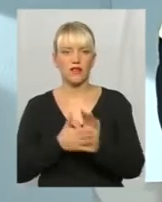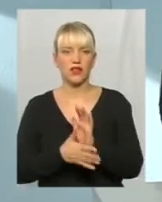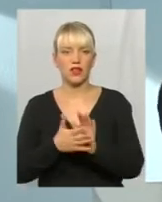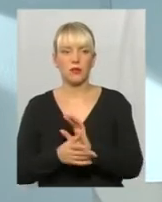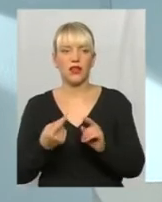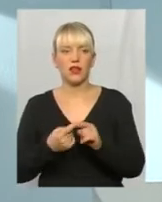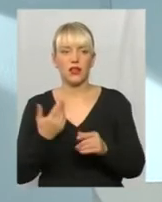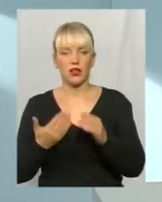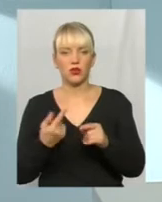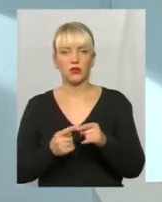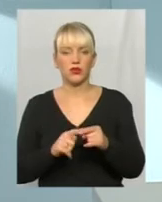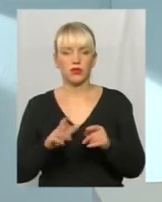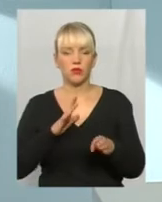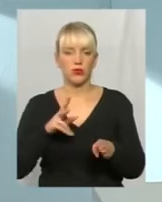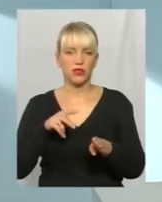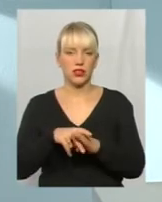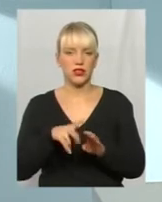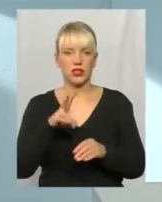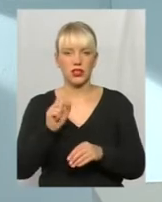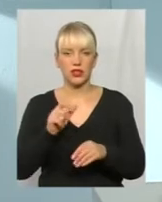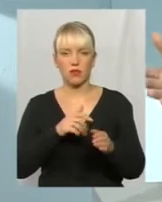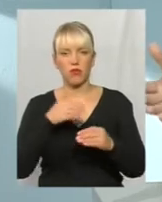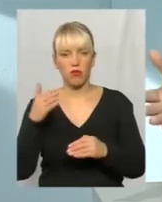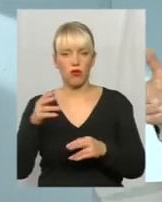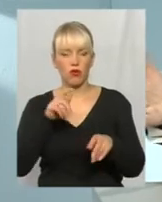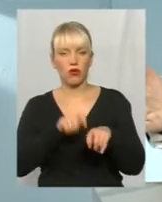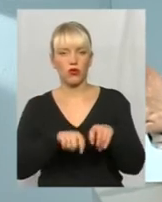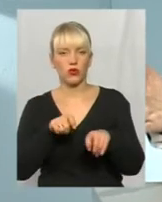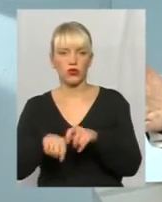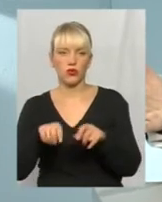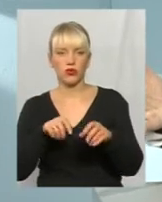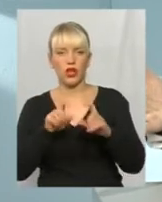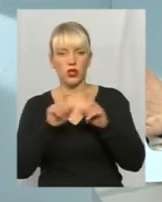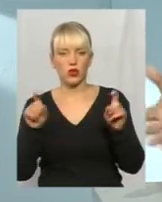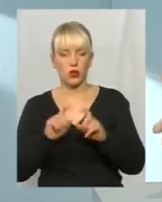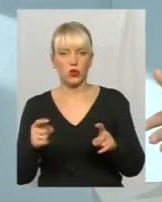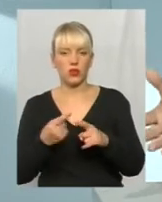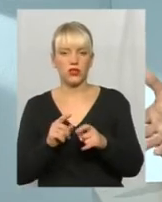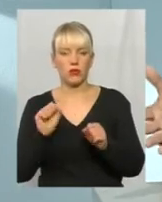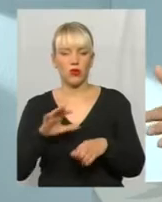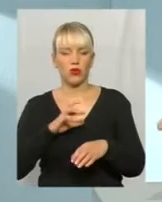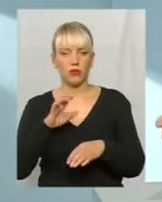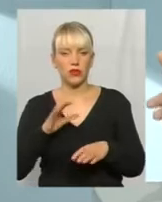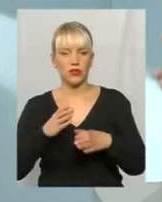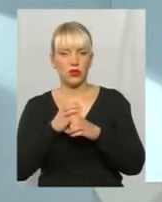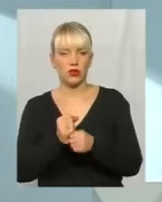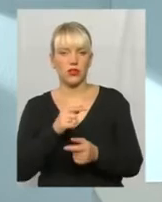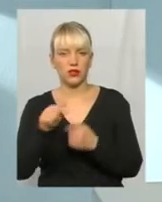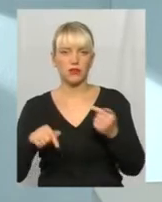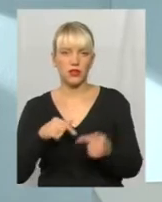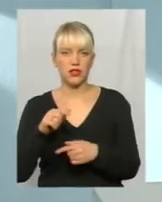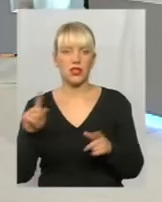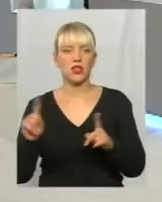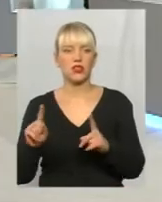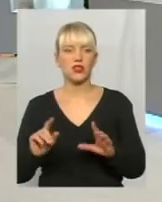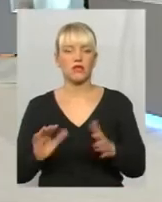був суттєвий тиск з боку контролюючих структур, це могло б призвести до суттєво скорочення кількості. Що